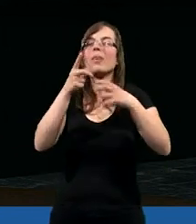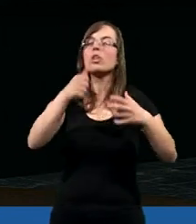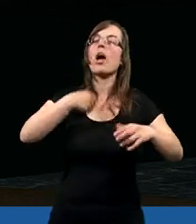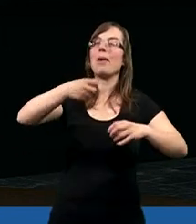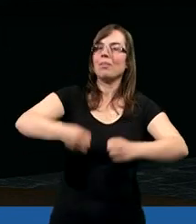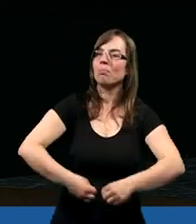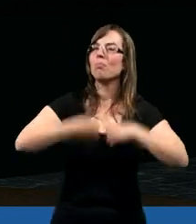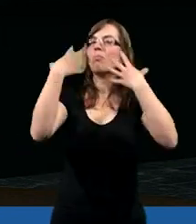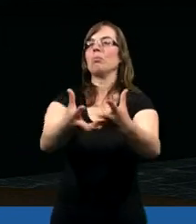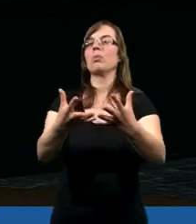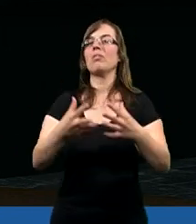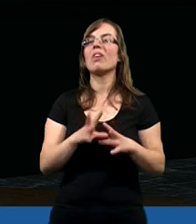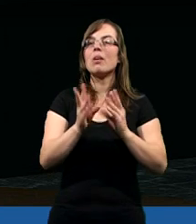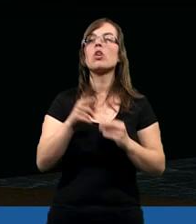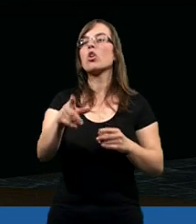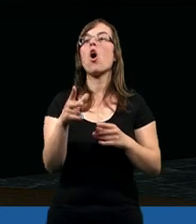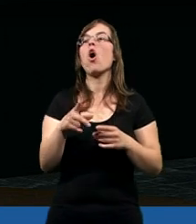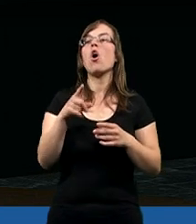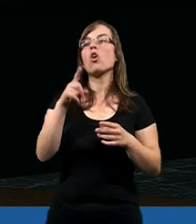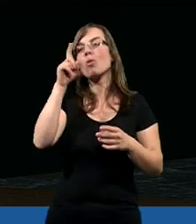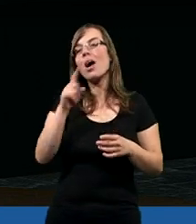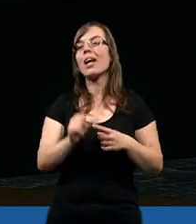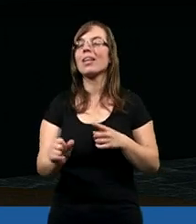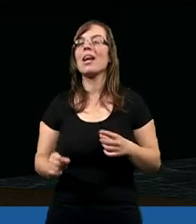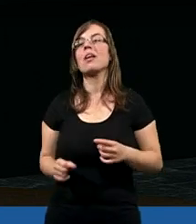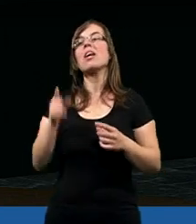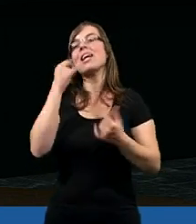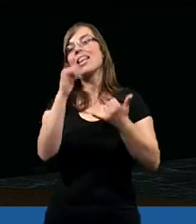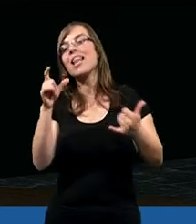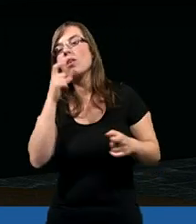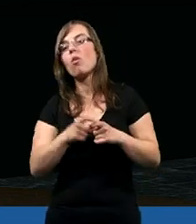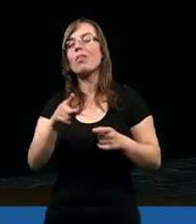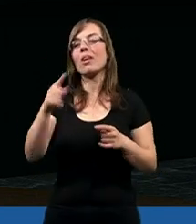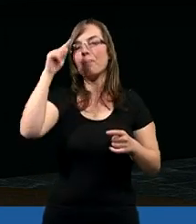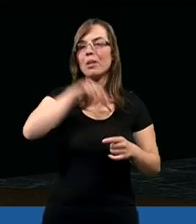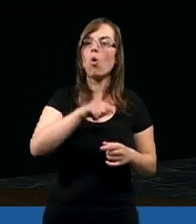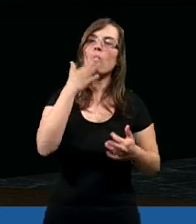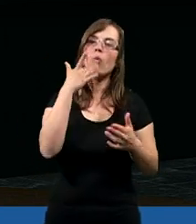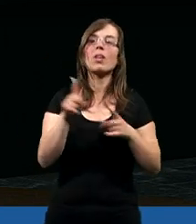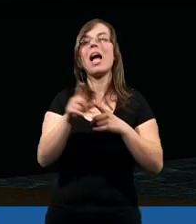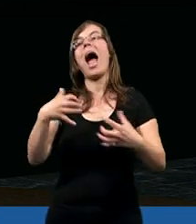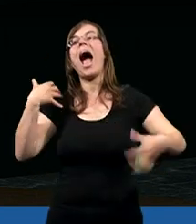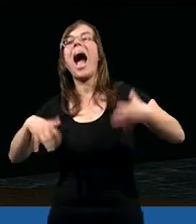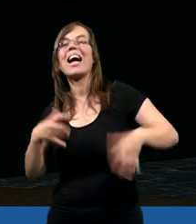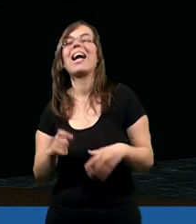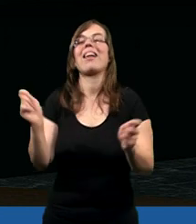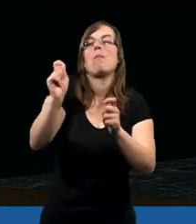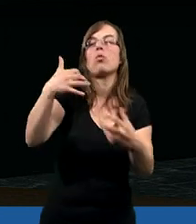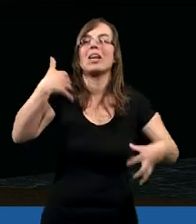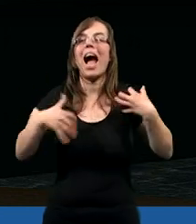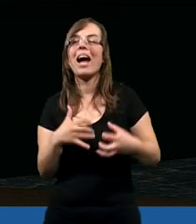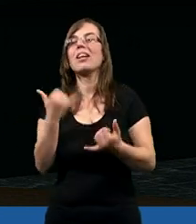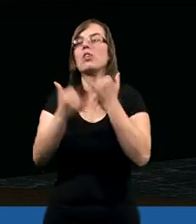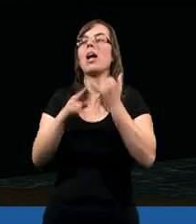wewnątrz panuje. To jest złe. Zresztą inne słowa również psychologów mówią, że agresja budzi